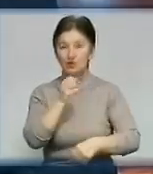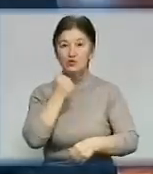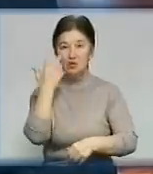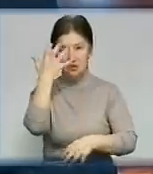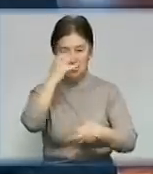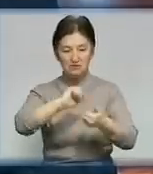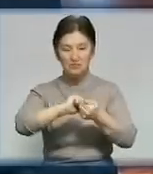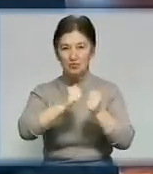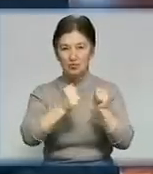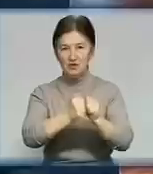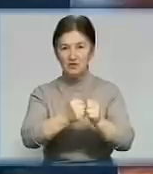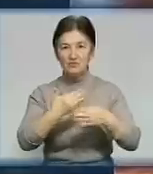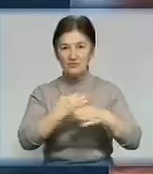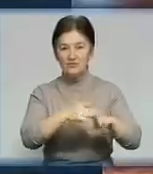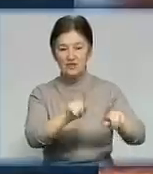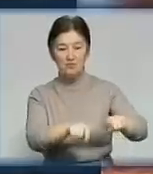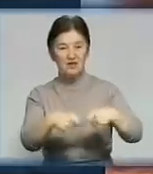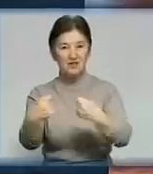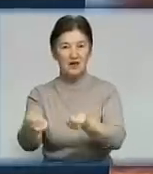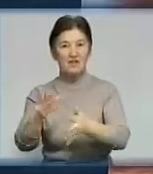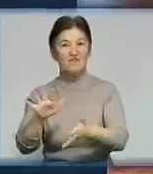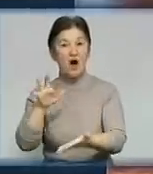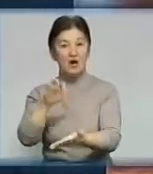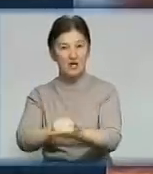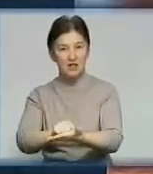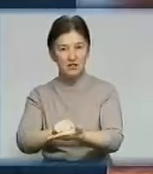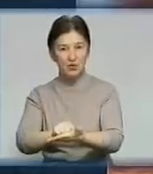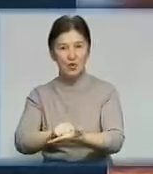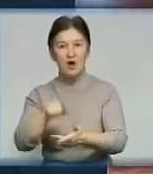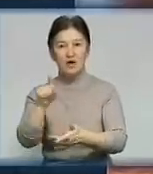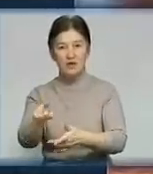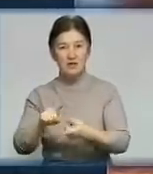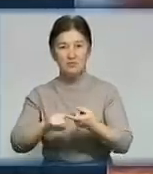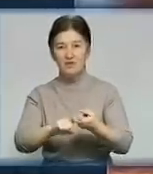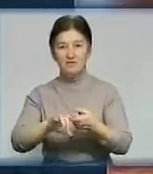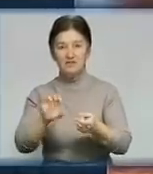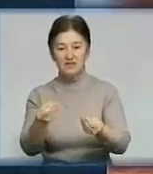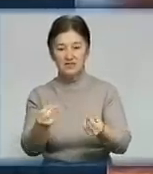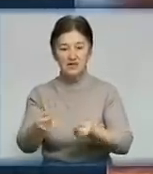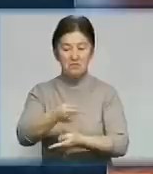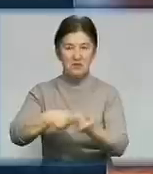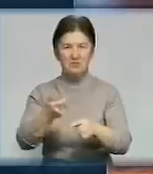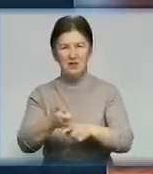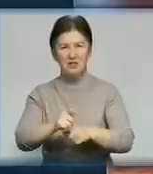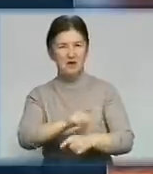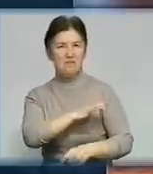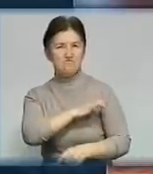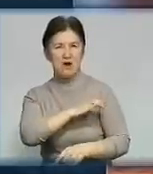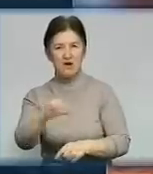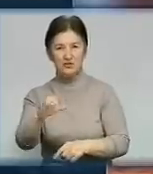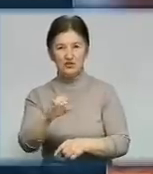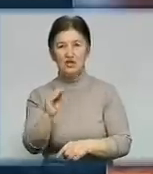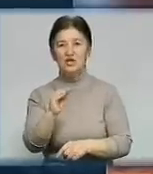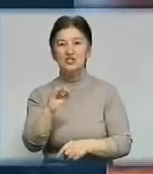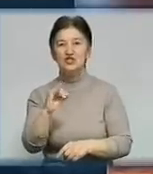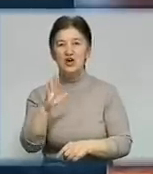-вугільні розрізи передали в оренду приватні компанії «Енерговугілля». Її пов'язують з бізнес-імперією одного з найбагатших українців – Костянтина